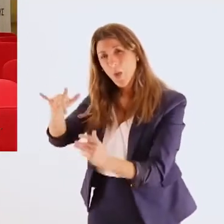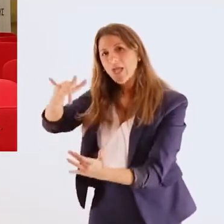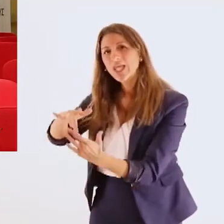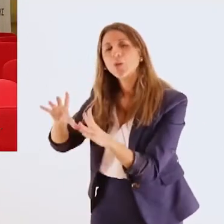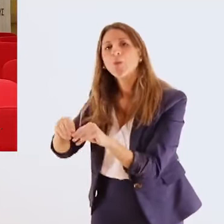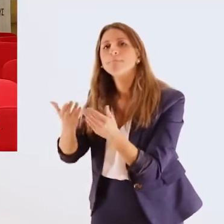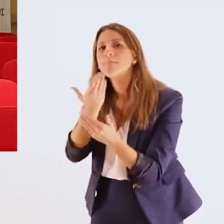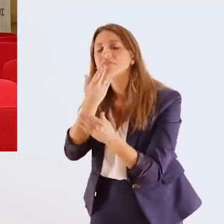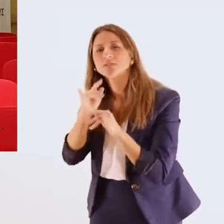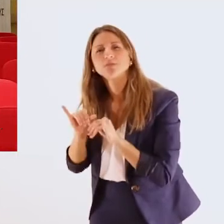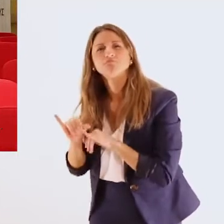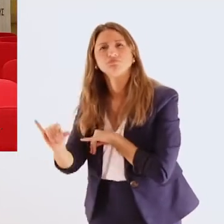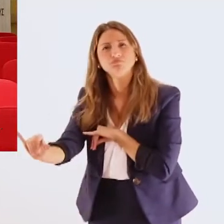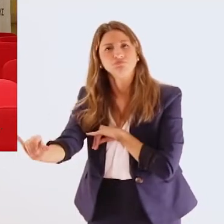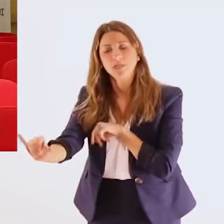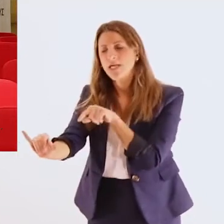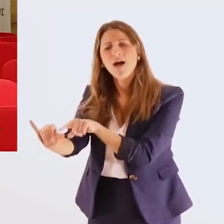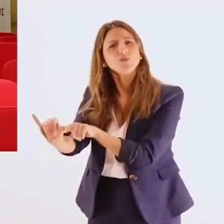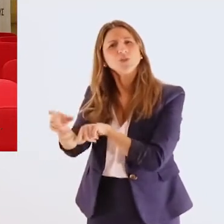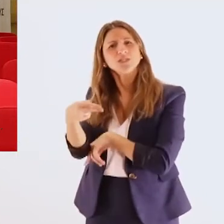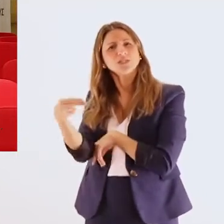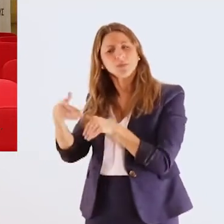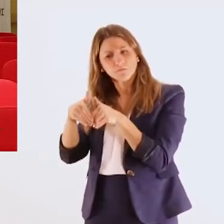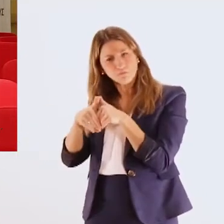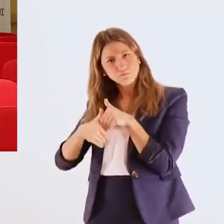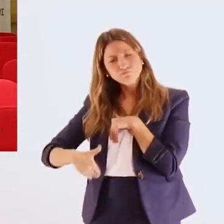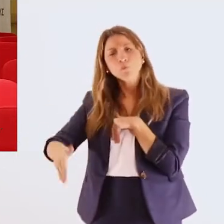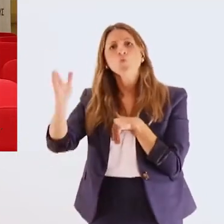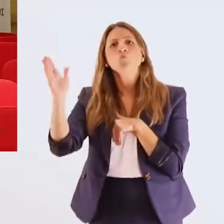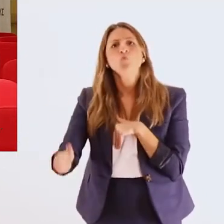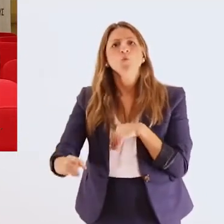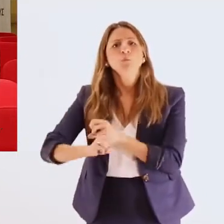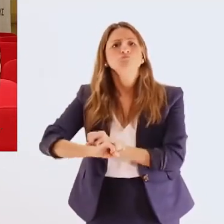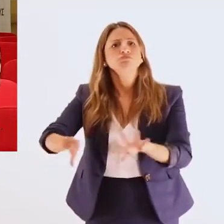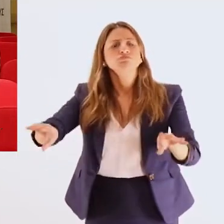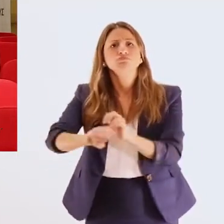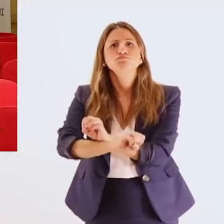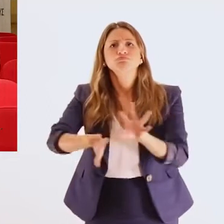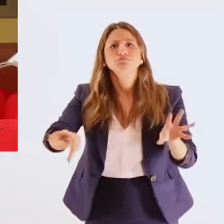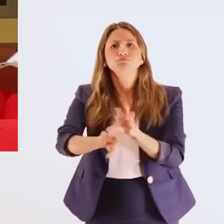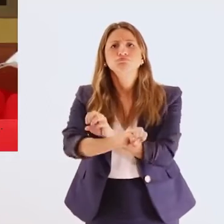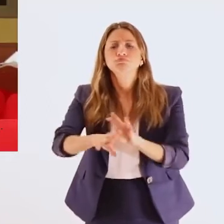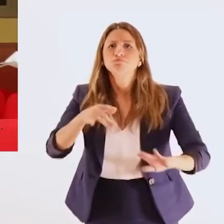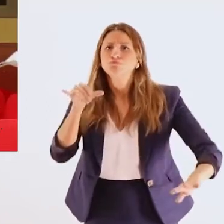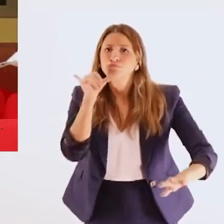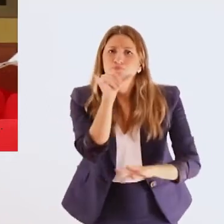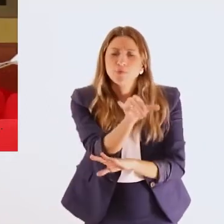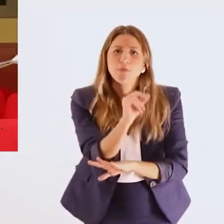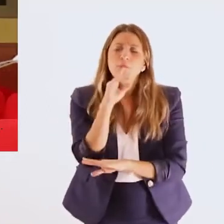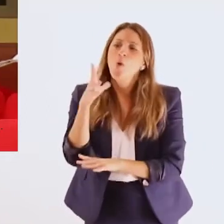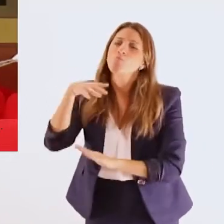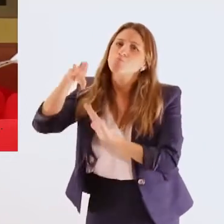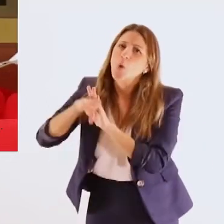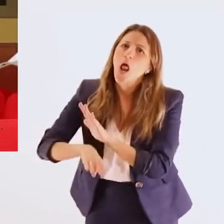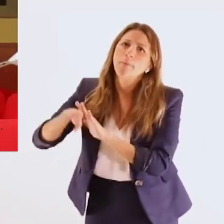λειτουργία του κέντρου διαδίου μάθησης στο Ινστιτούτο αποκτούμε και